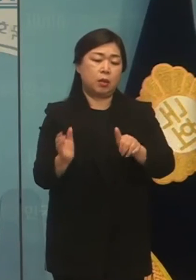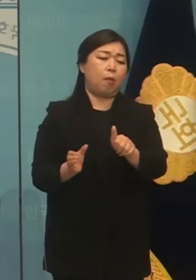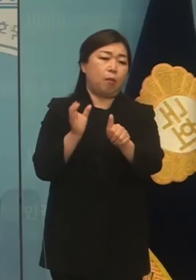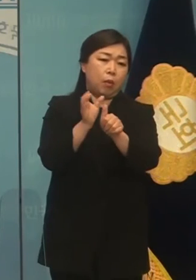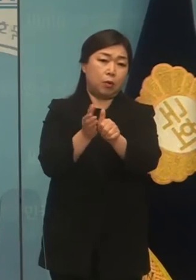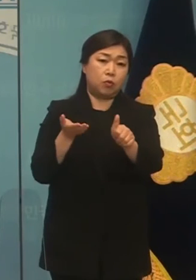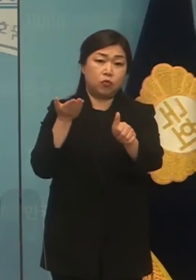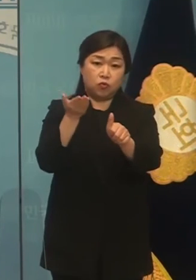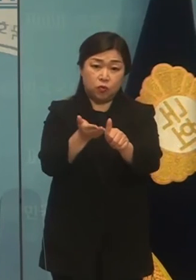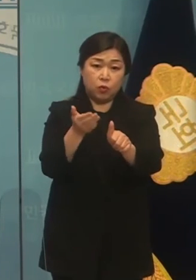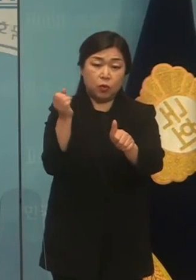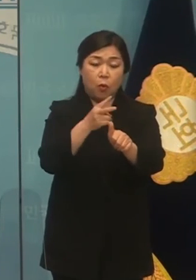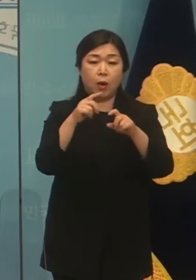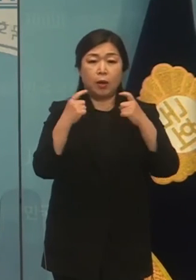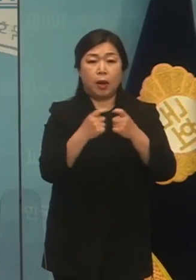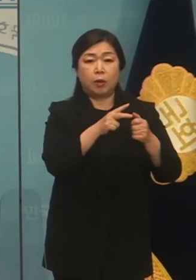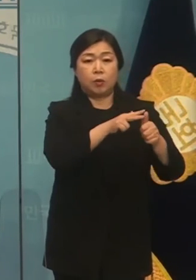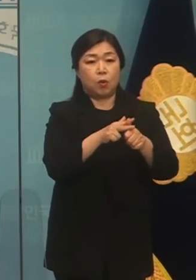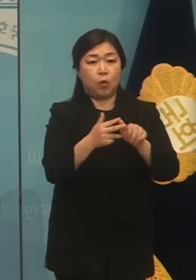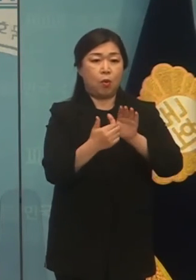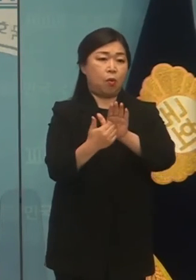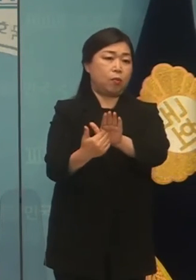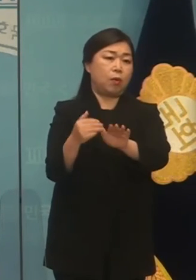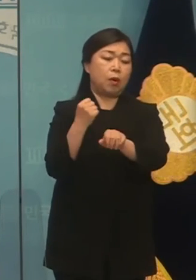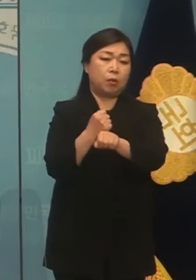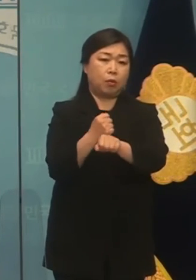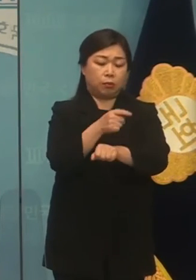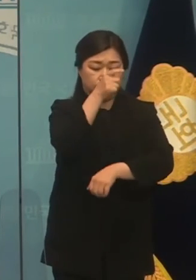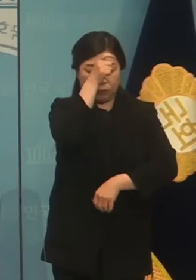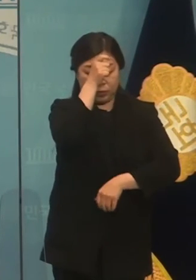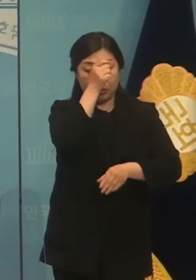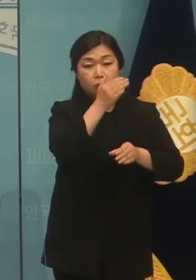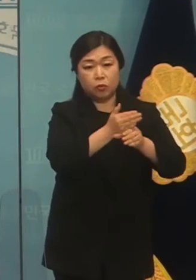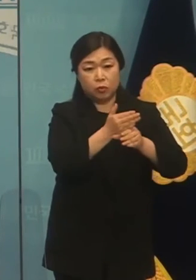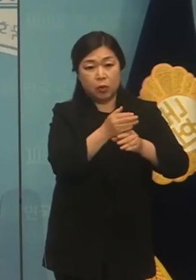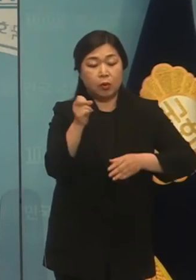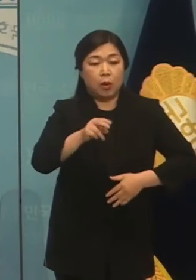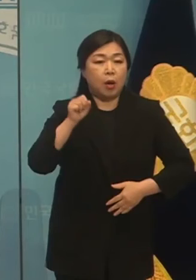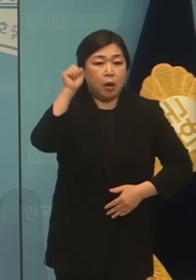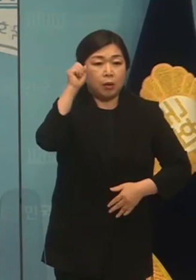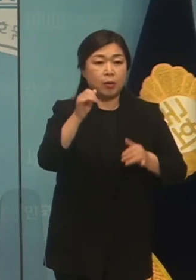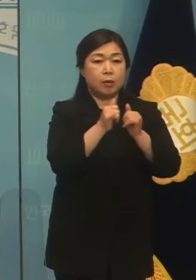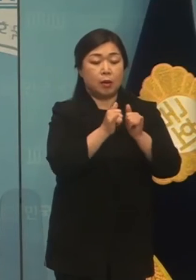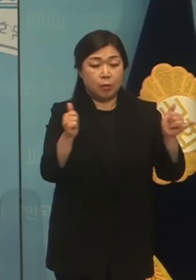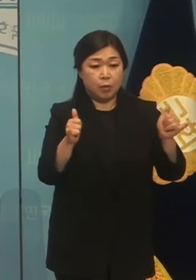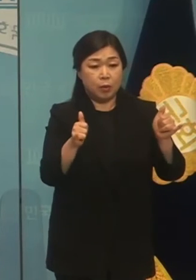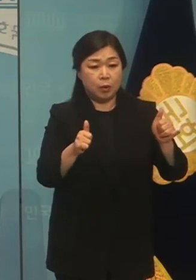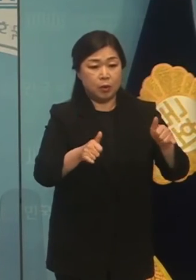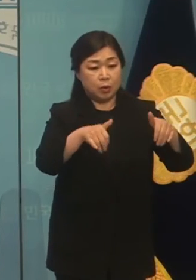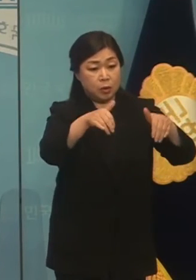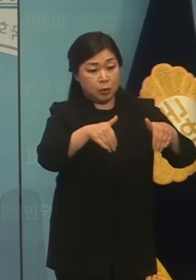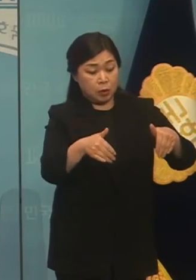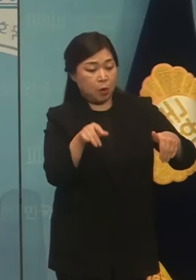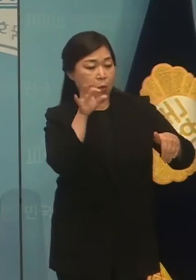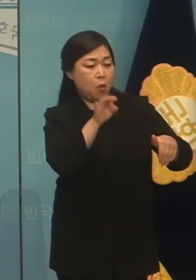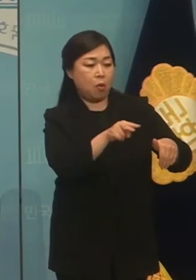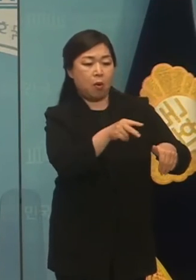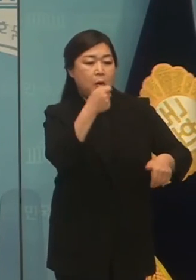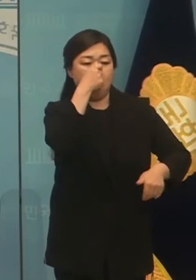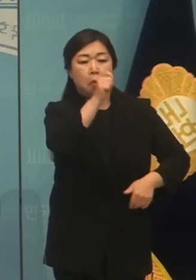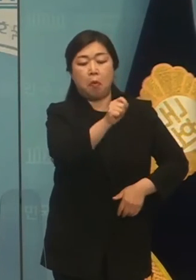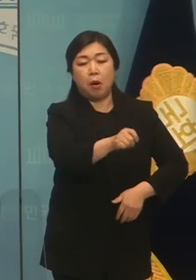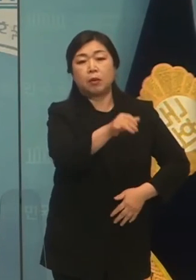정보조사의 개인정보위용을 거부하며 버티기, 항의안심을 향한 직원들의 조롱 의혹까지 한마디로